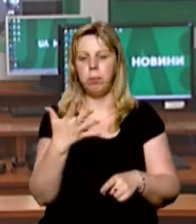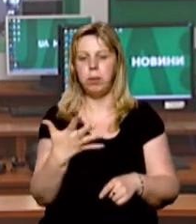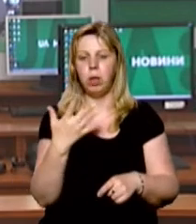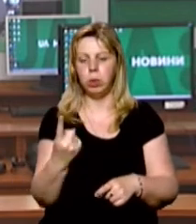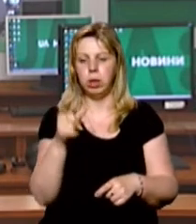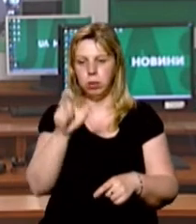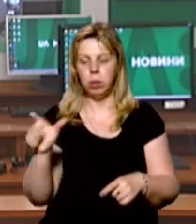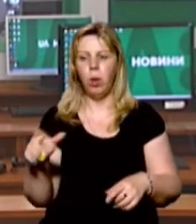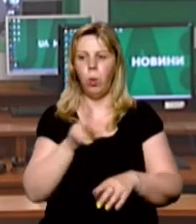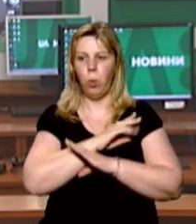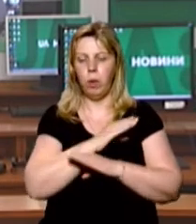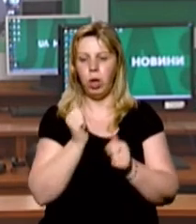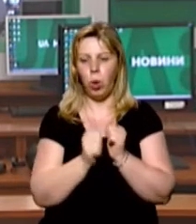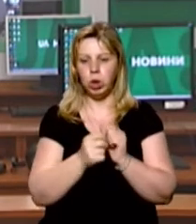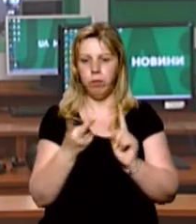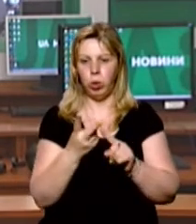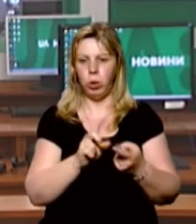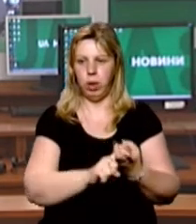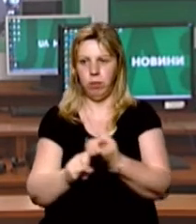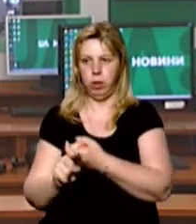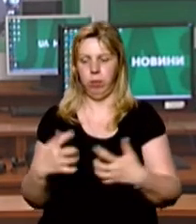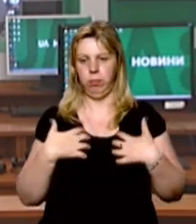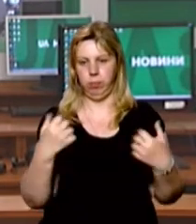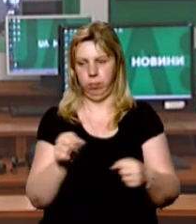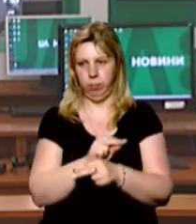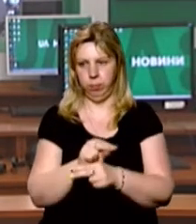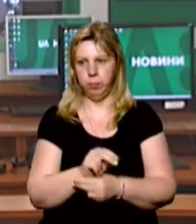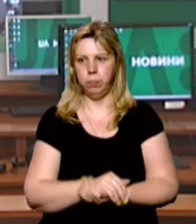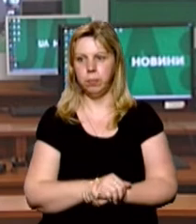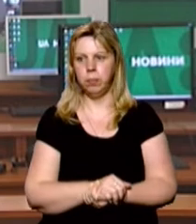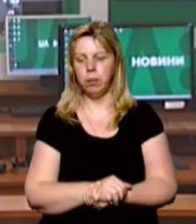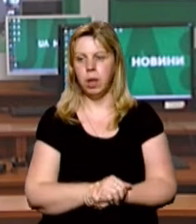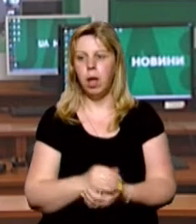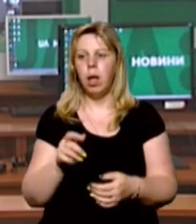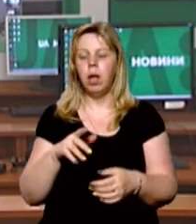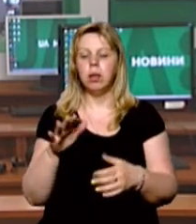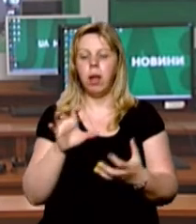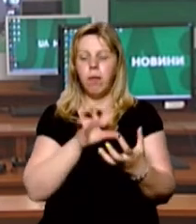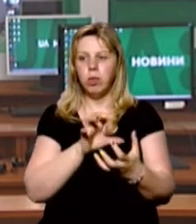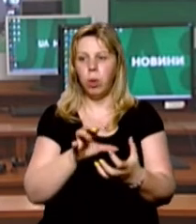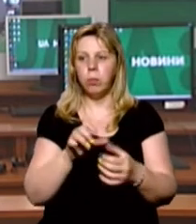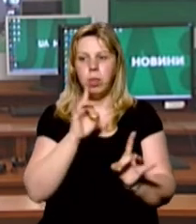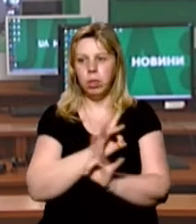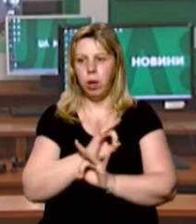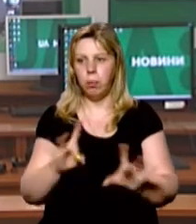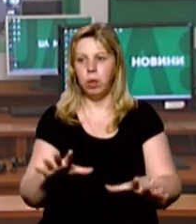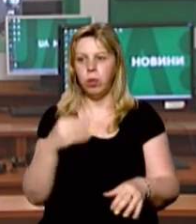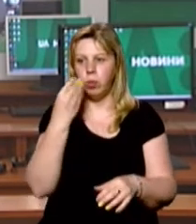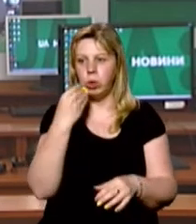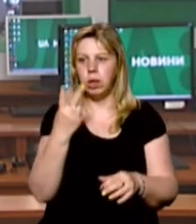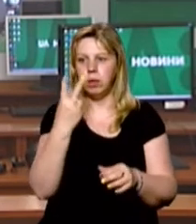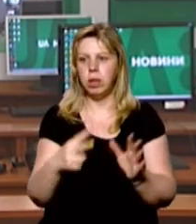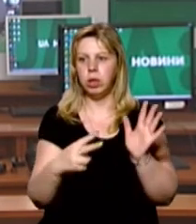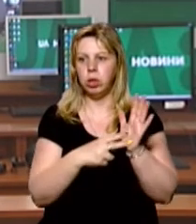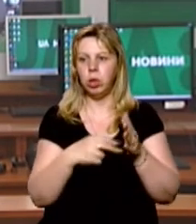пацієнт помер, кожен другий інфікований одужав. Громадський транспорт не їздитиме в Ужгороді з